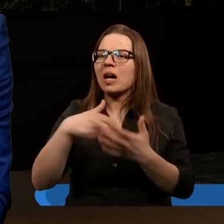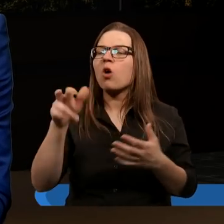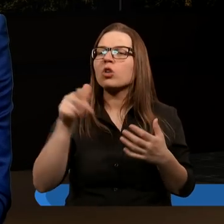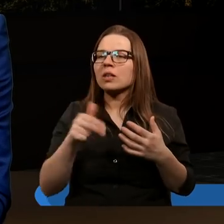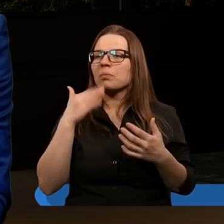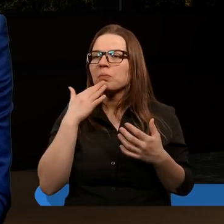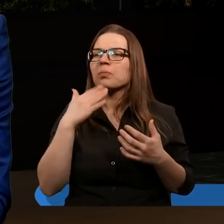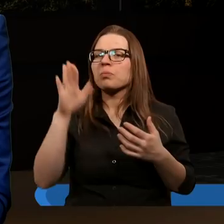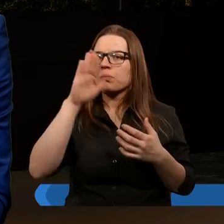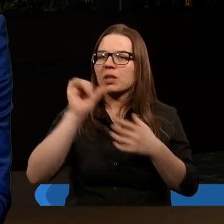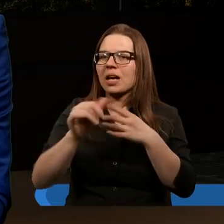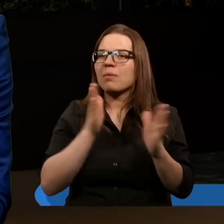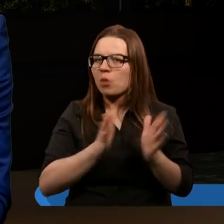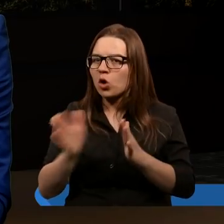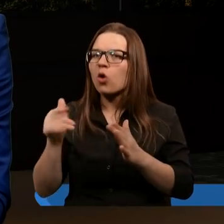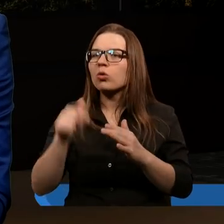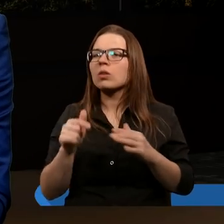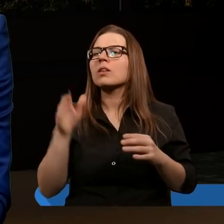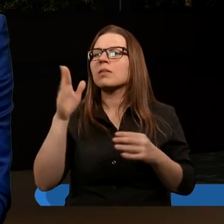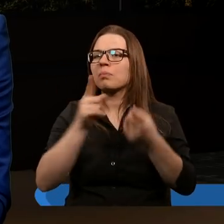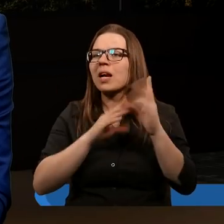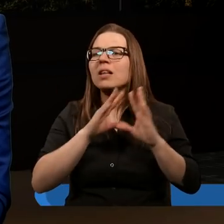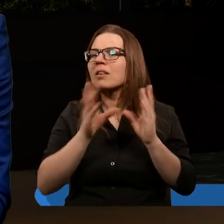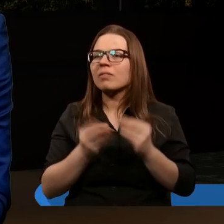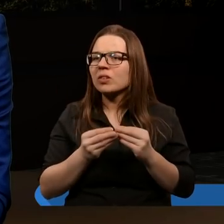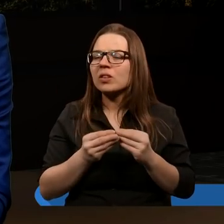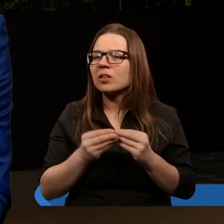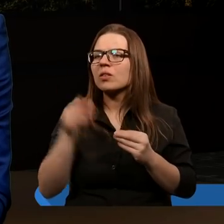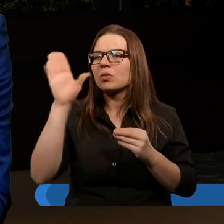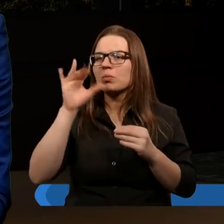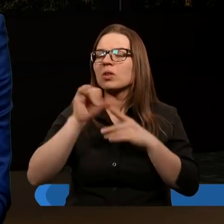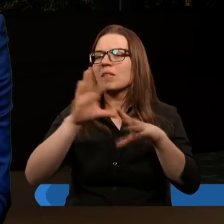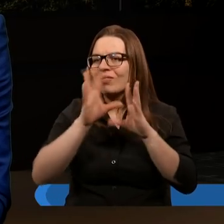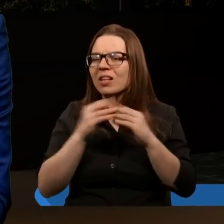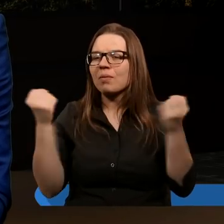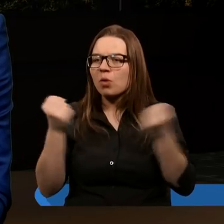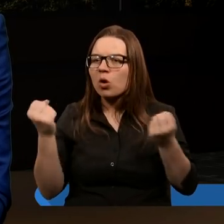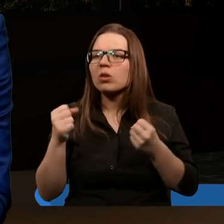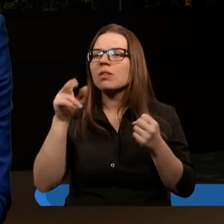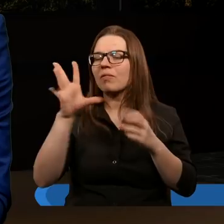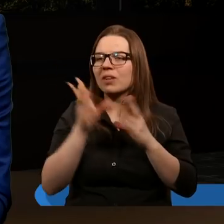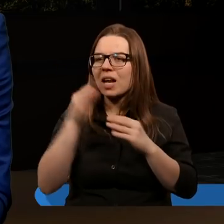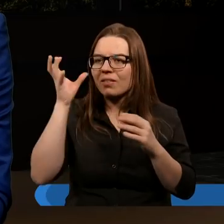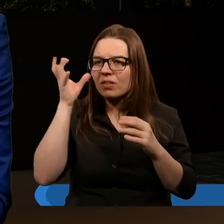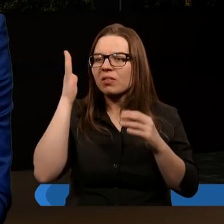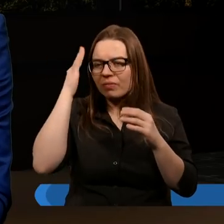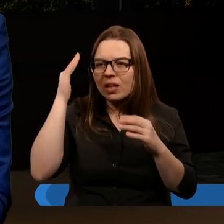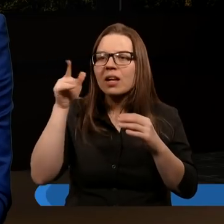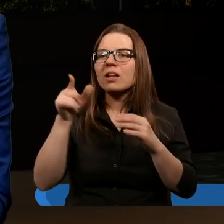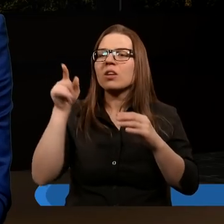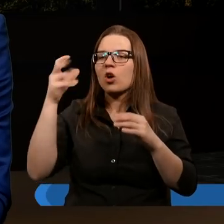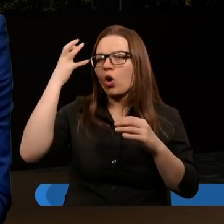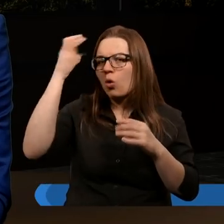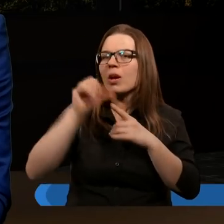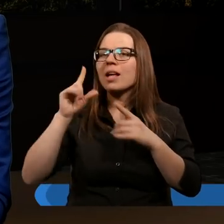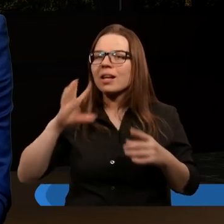Pan Bóg jest Bogiem porządku i przede wszystkim Bóg, który jest Bogiem wszechmogącym, wszechwiedzącym, to On jest